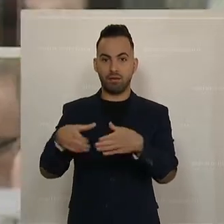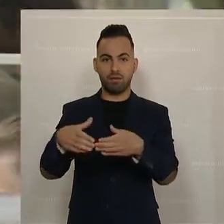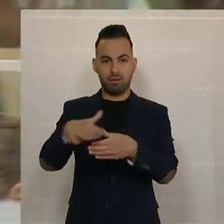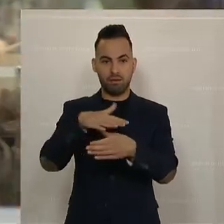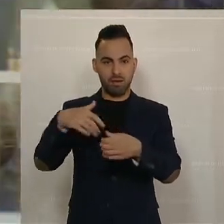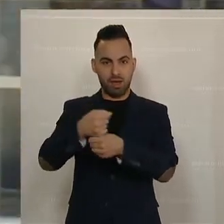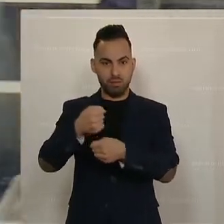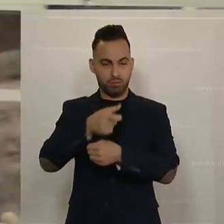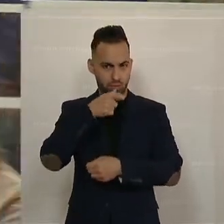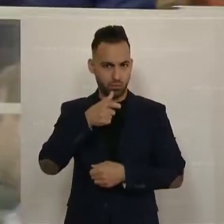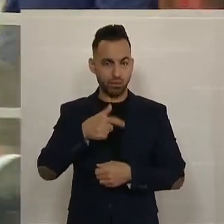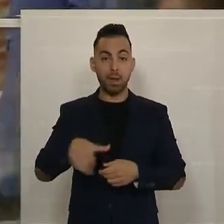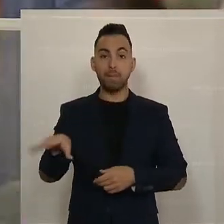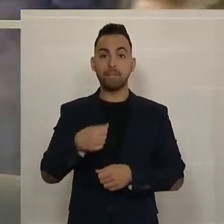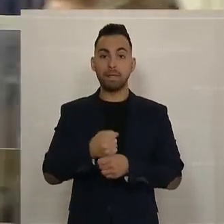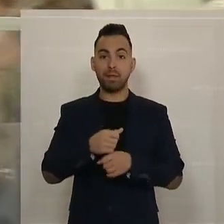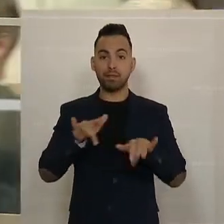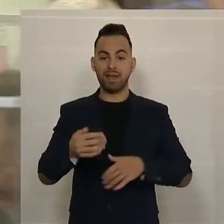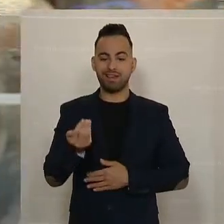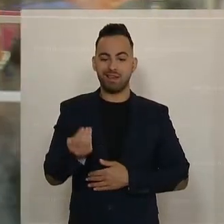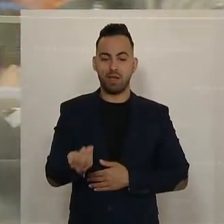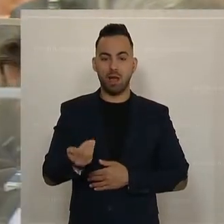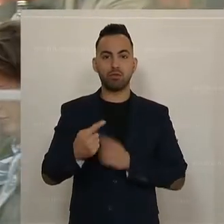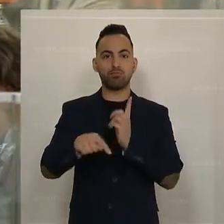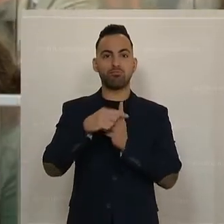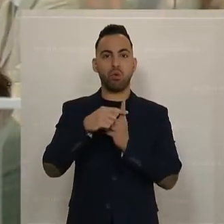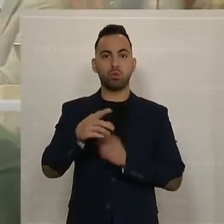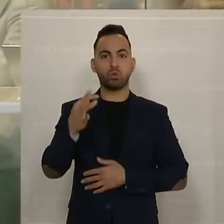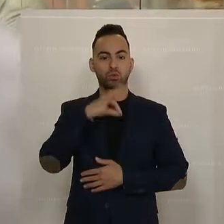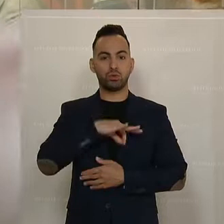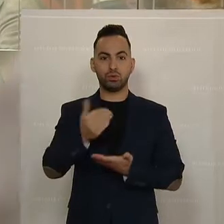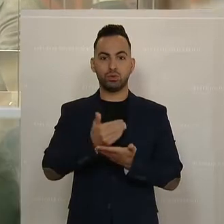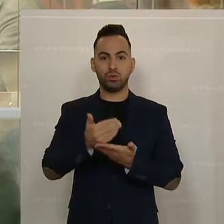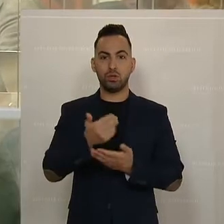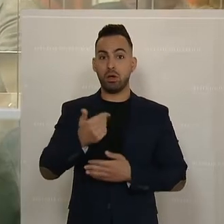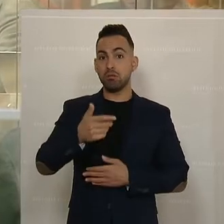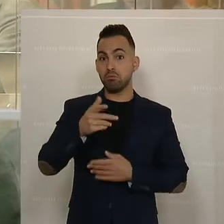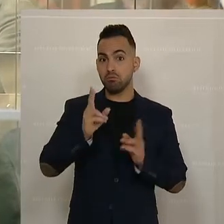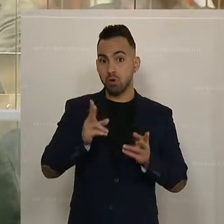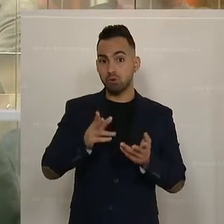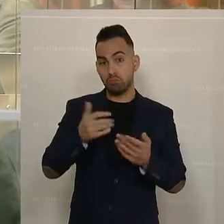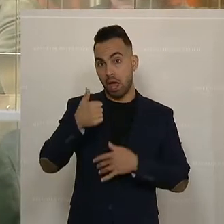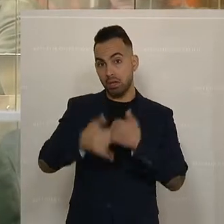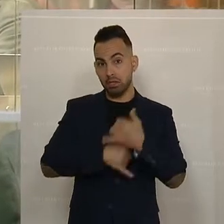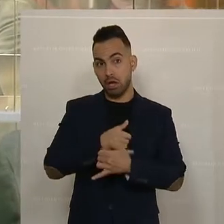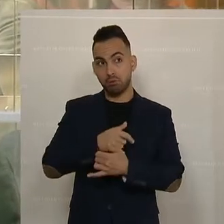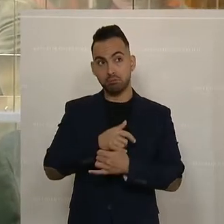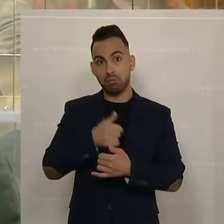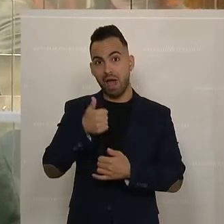dass die Mitarbeiterinnen einen monatlichen Gehaltsbonus erhalten. Im Schnitt kann das bis zu einem Monatsgehalt pro Jahr sein.